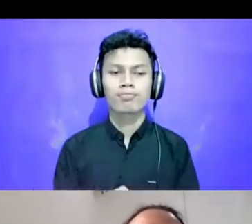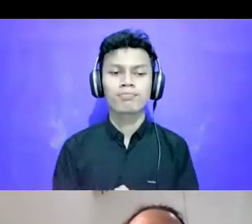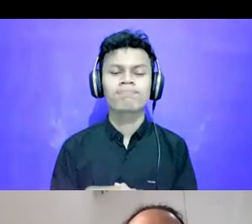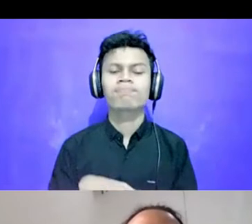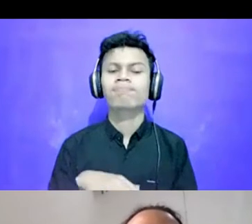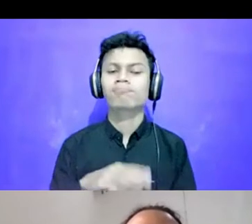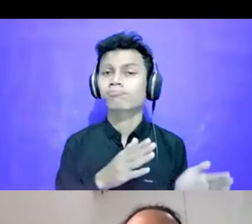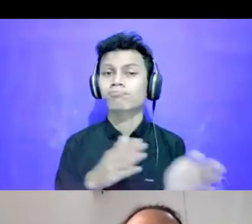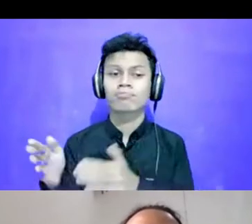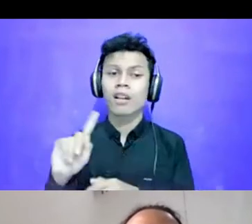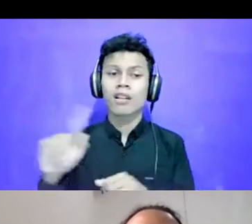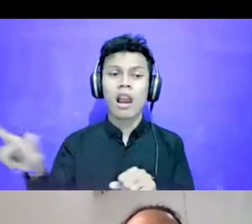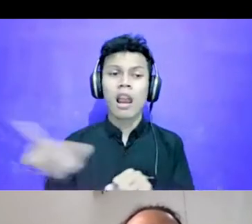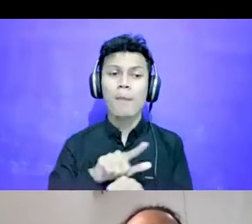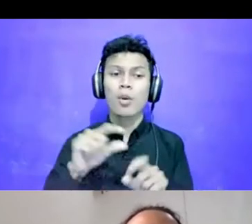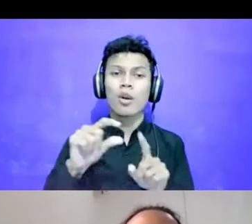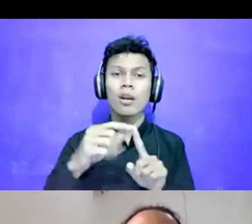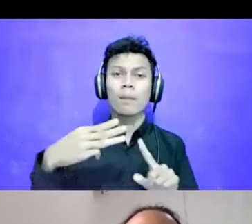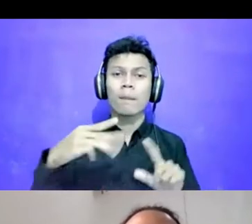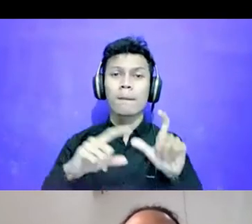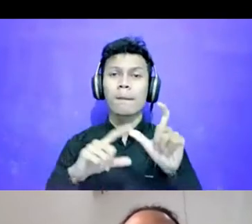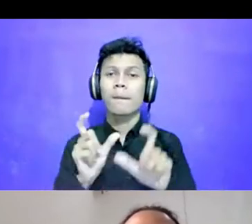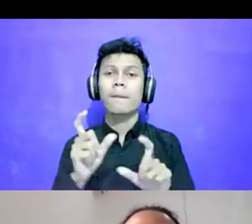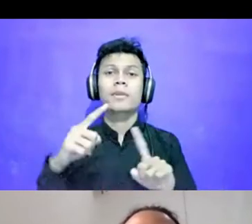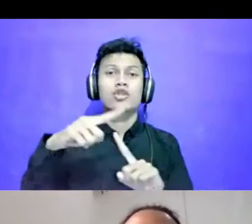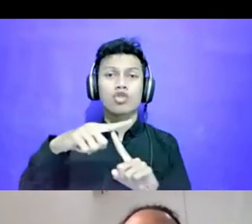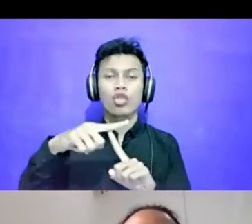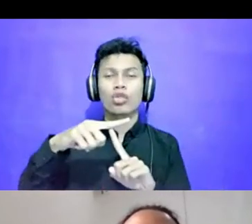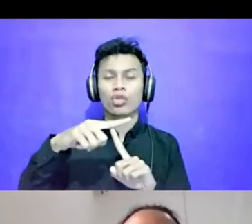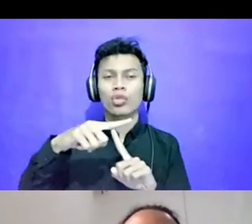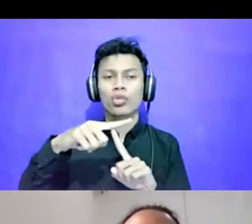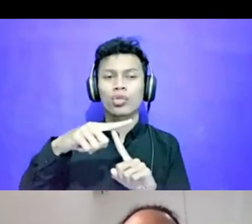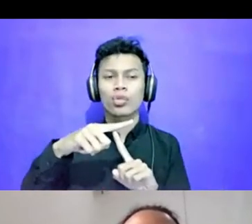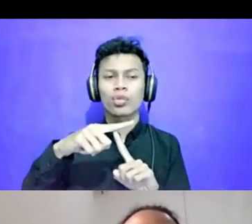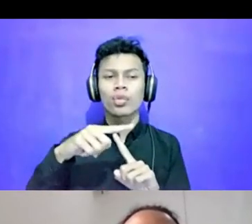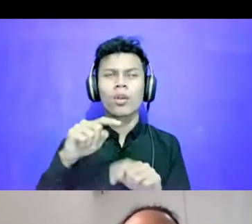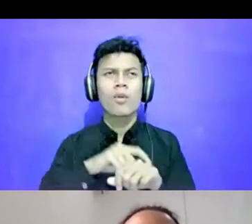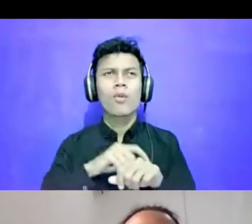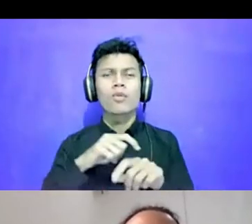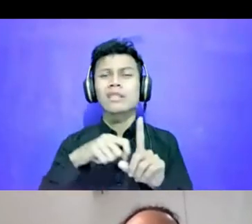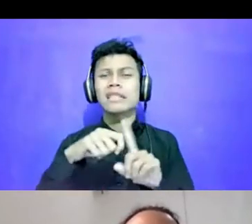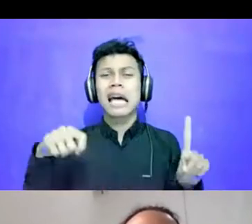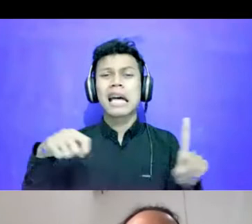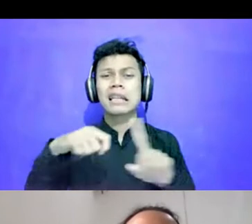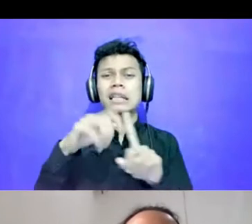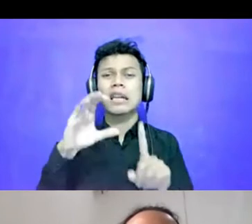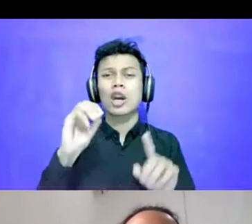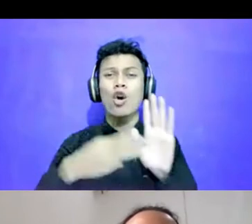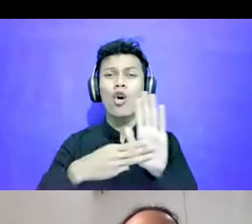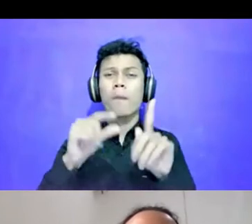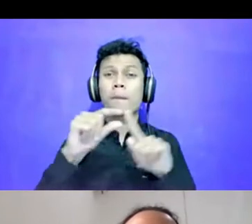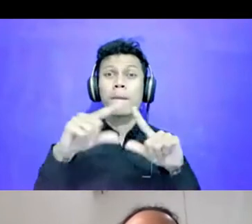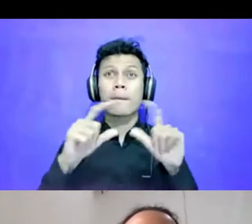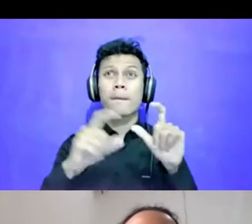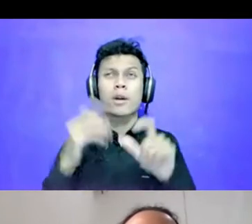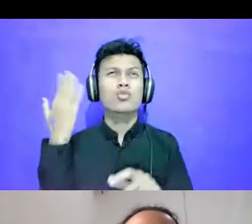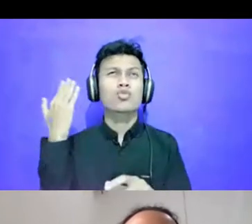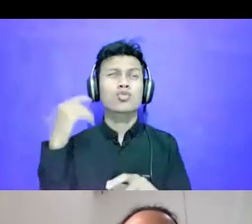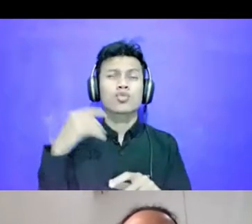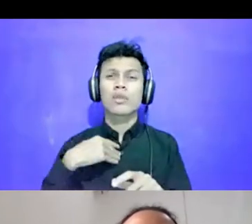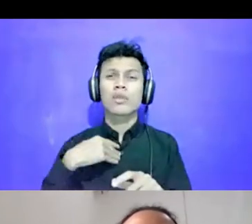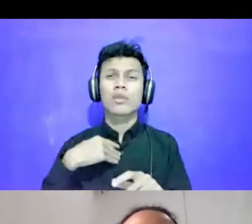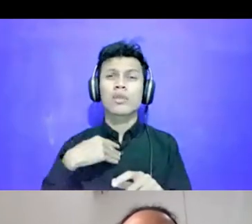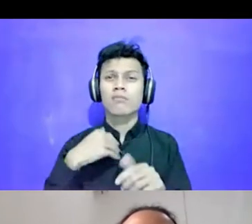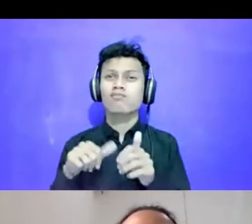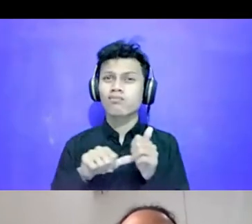Soal Pesut Ini Yang Dibikin Oleh Teman-teman Jurnalis Kompas Waktu Waktu Itu Saya Bantu Teman-teman Ini Untuk Bikin